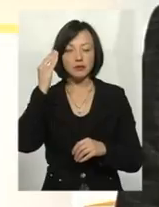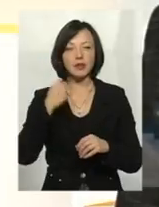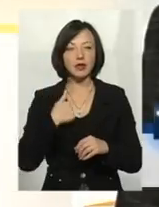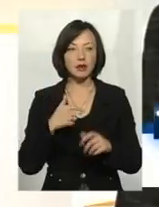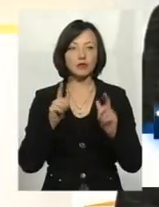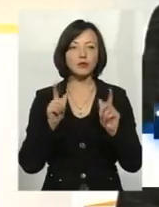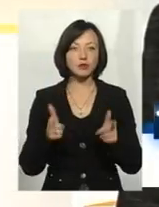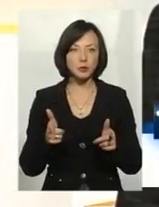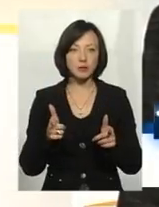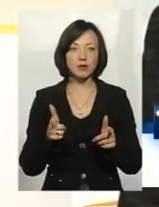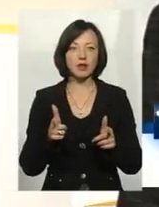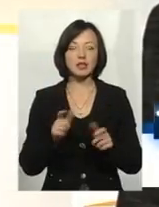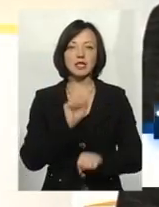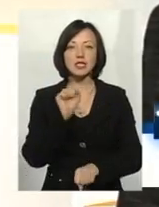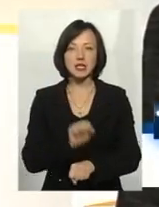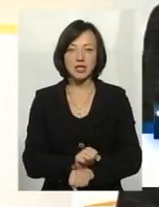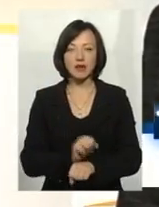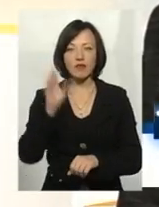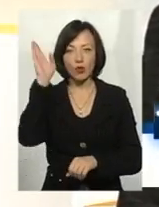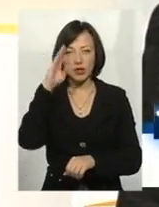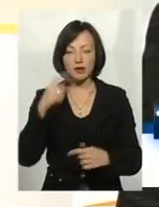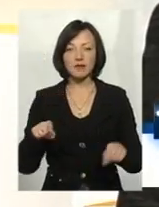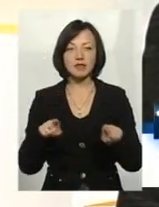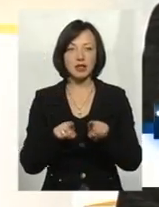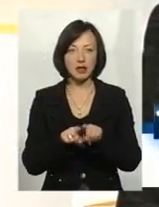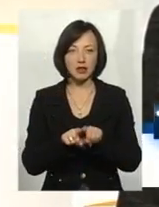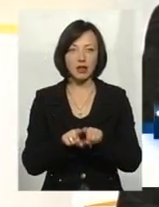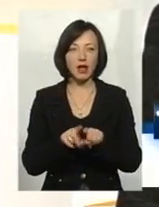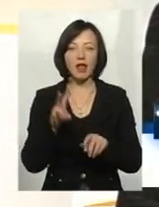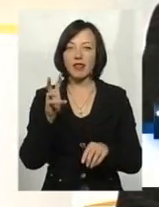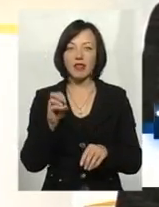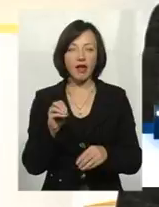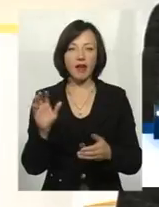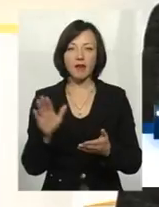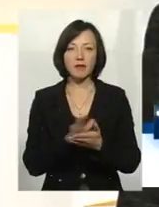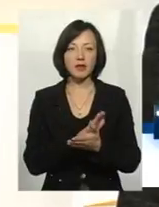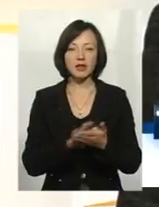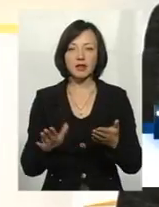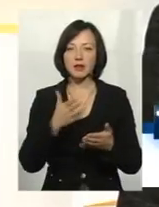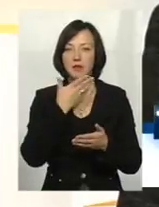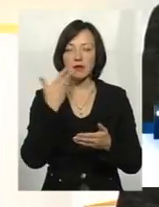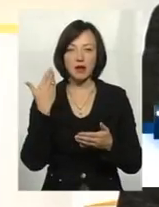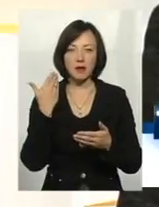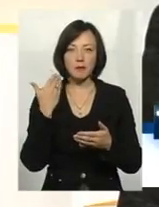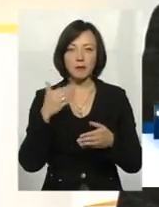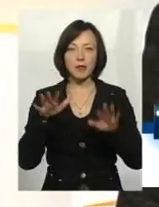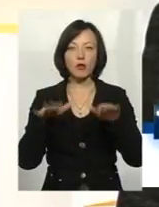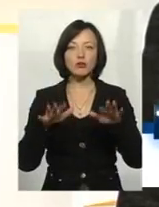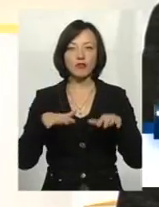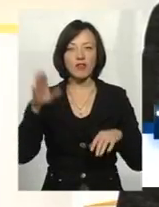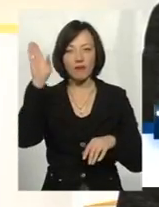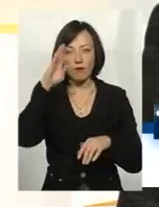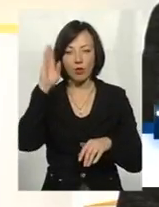застій води і все-таки немає фільтрації дощових вод.